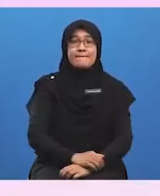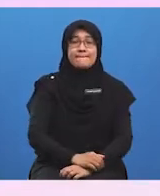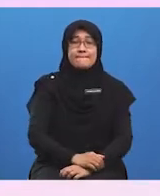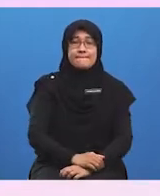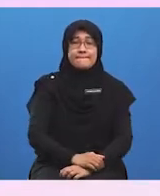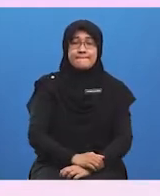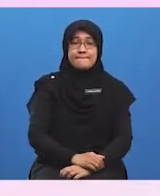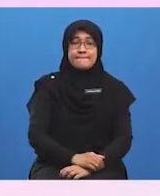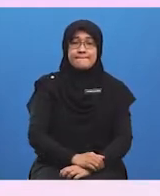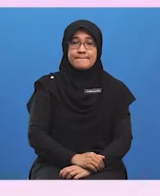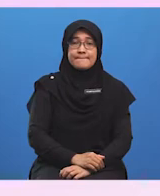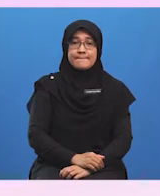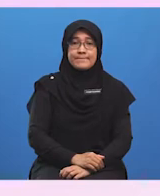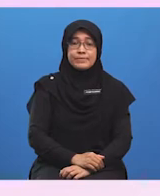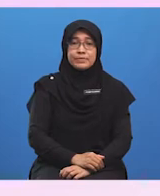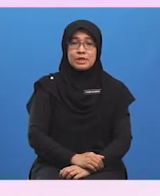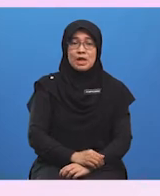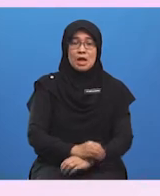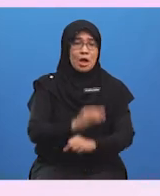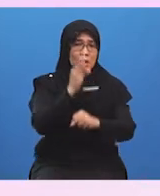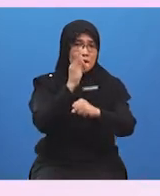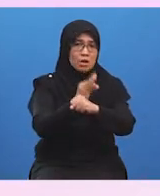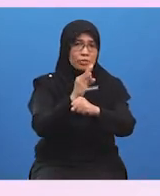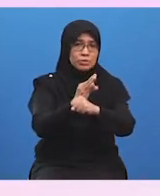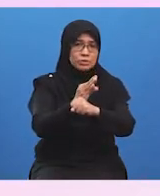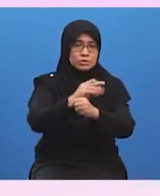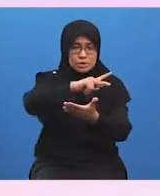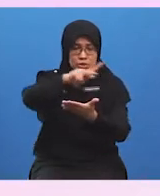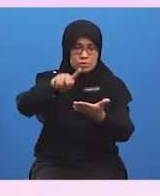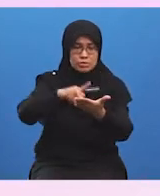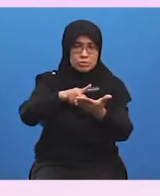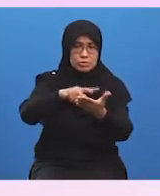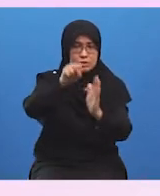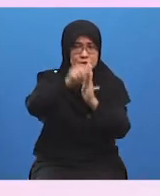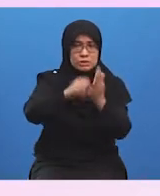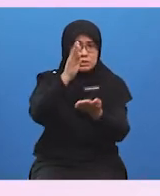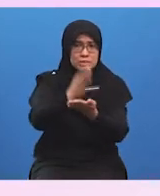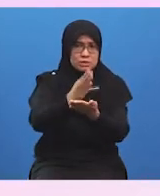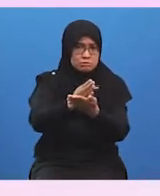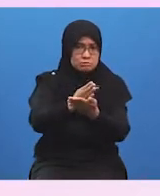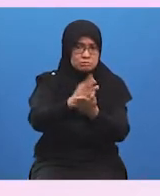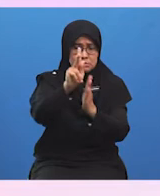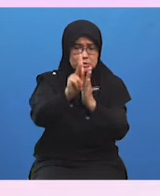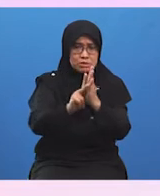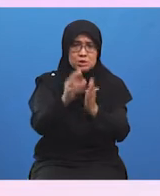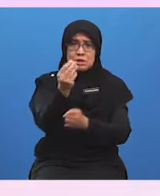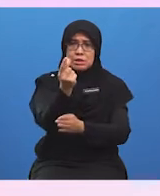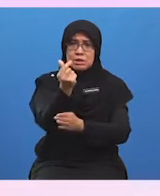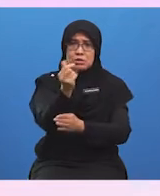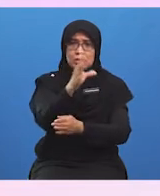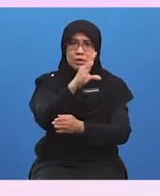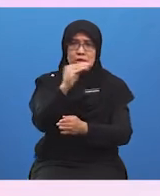Ia berfungsi sebagai pusat sehenti perkhidmatan kewangan dan pembangunan